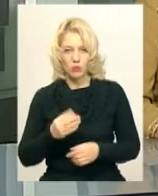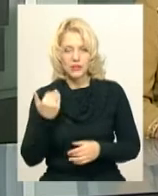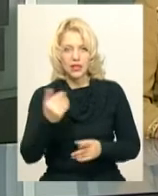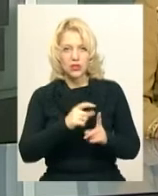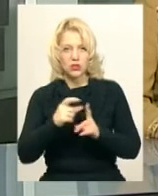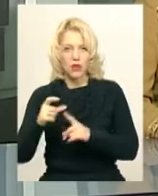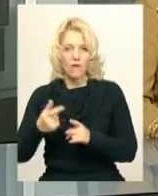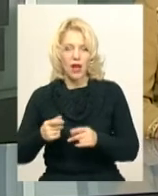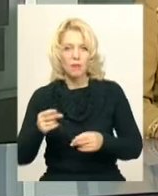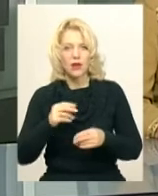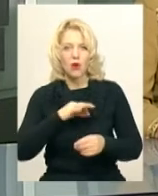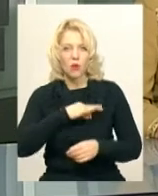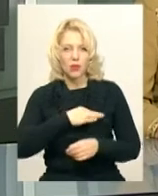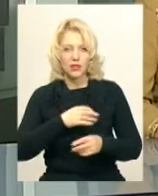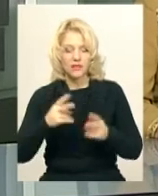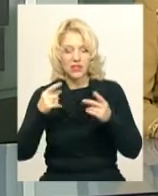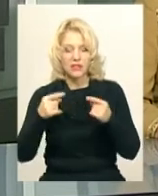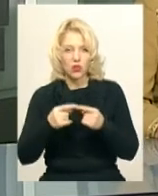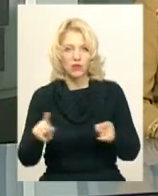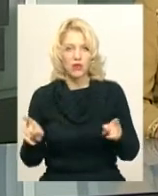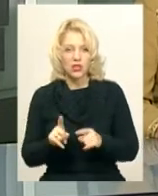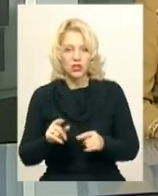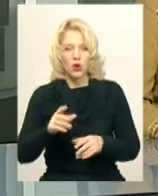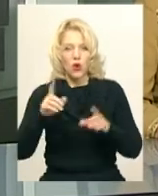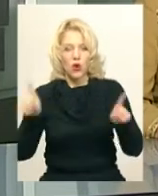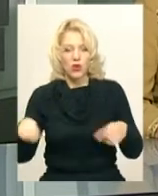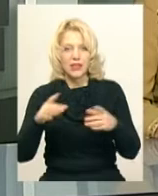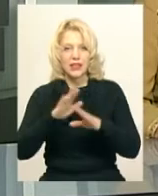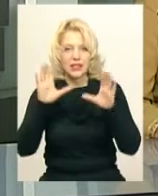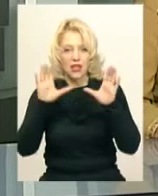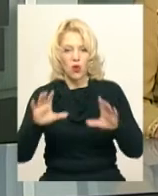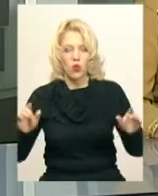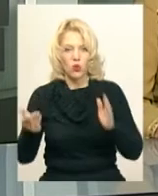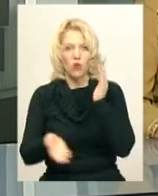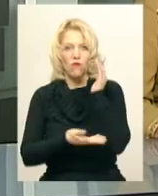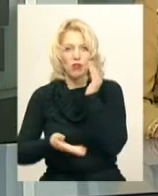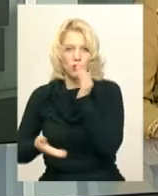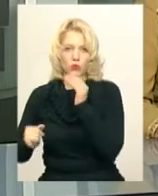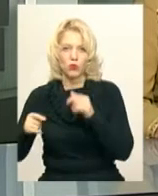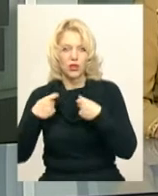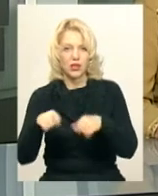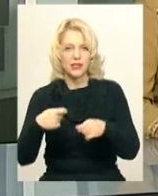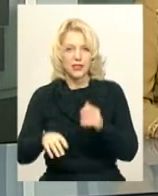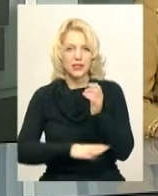словами, оперативники встановили, що він організував незаконну виробку та реалізацію лісу в Ізяславському районі.